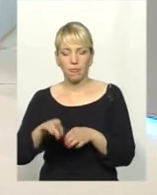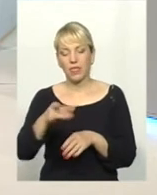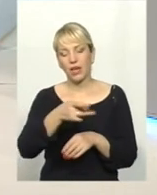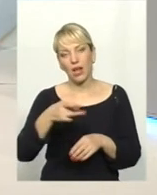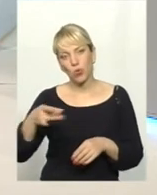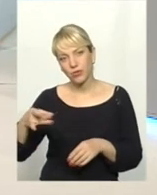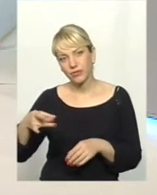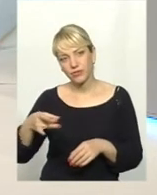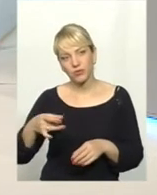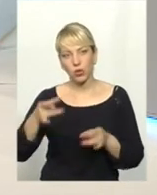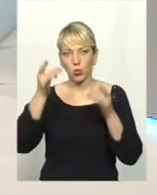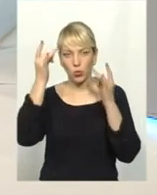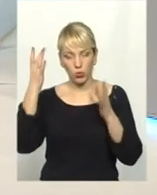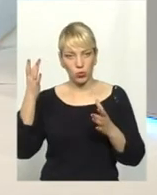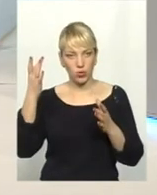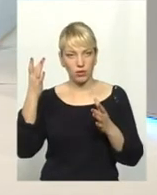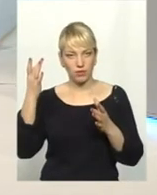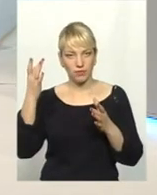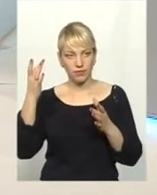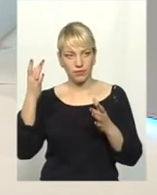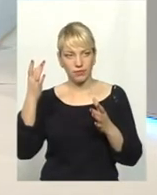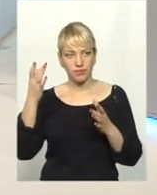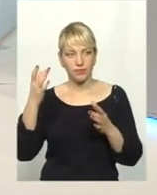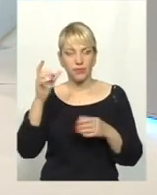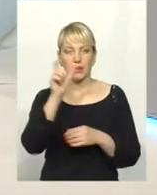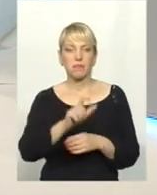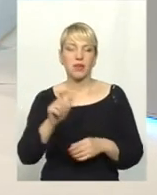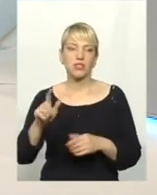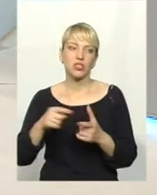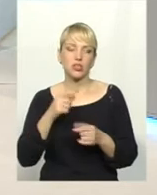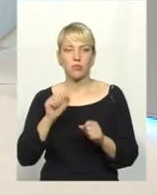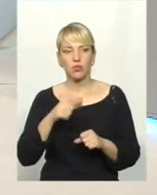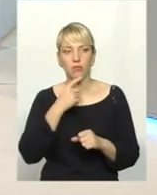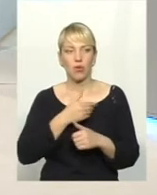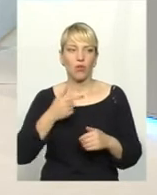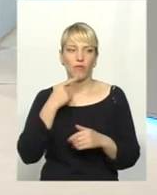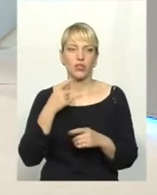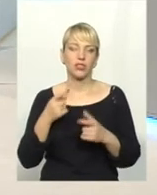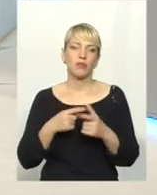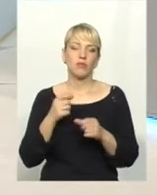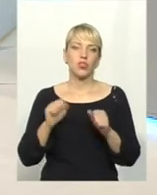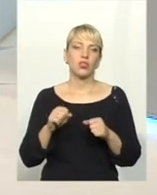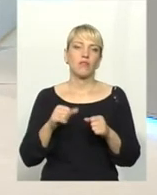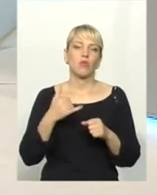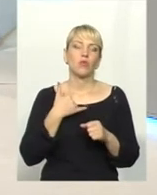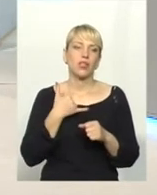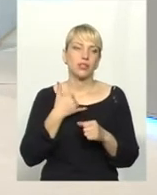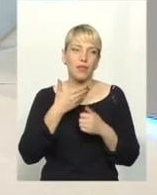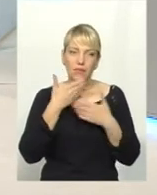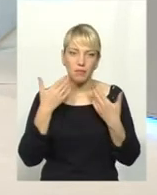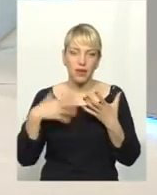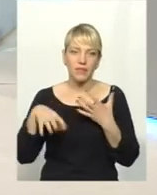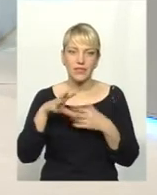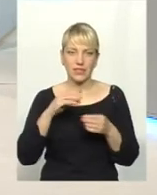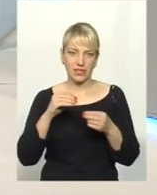районів, культури, мешканців, то чи можемо ми говорити? Можливо, просто ми не маємо усієї,